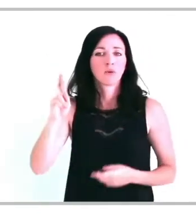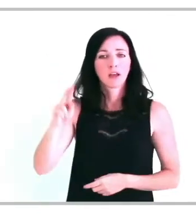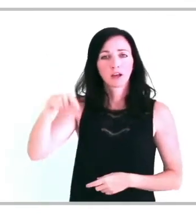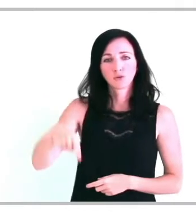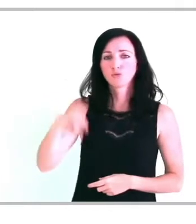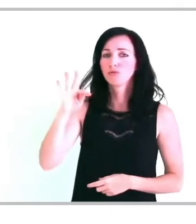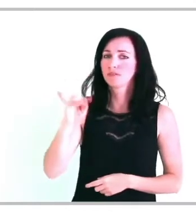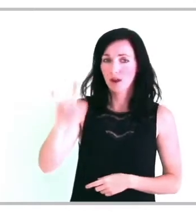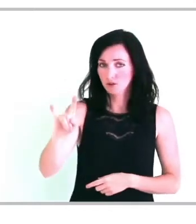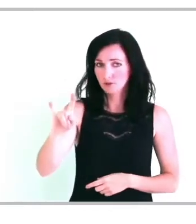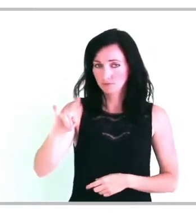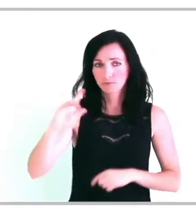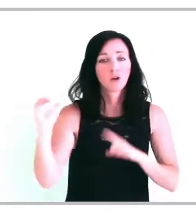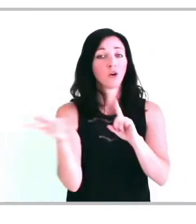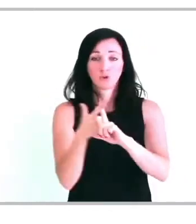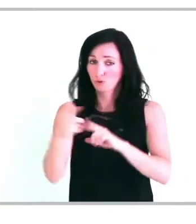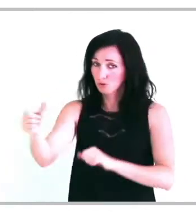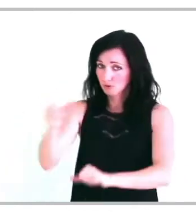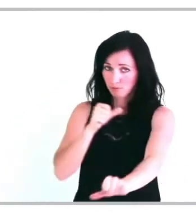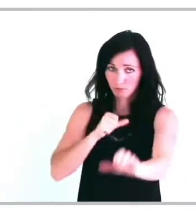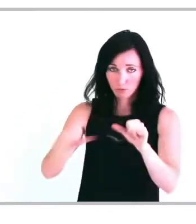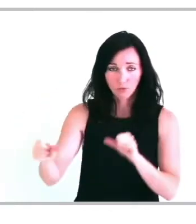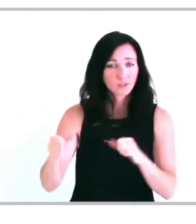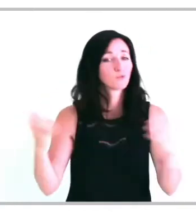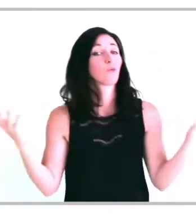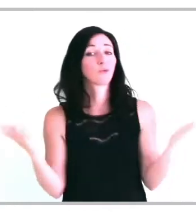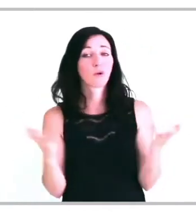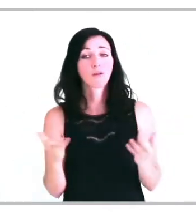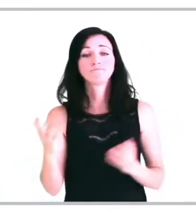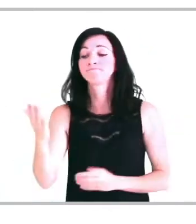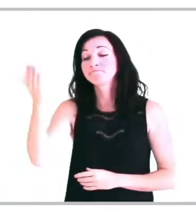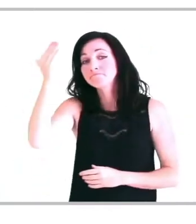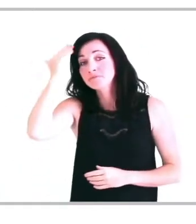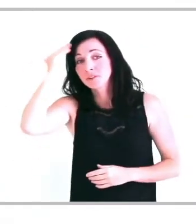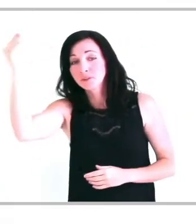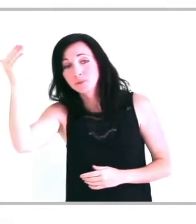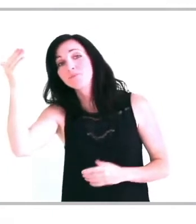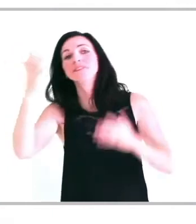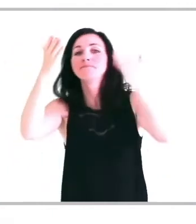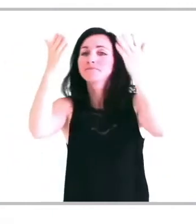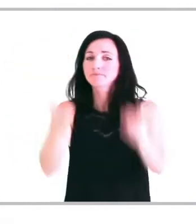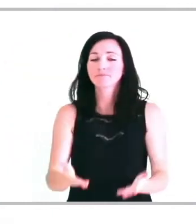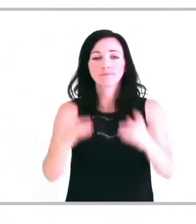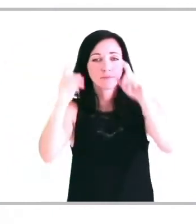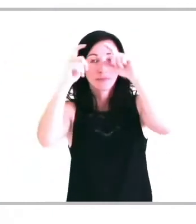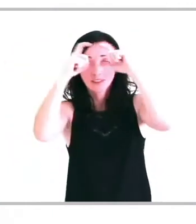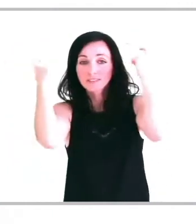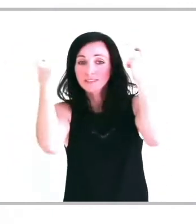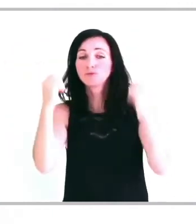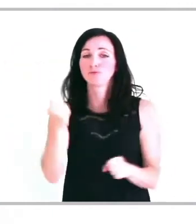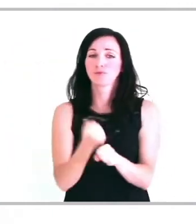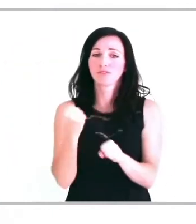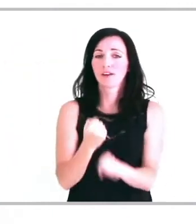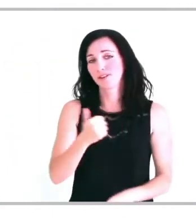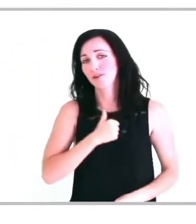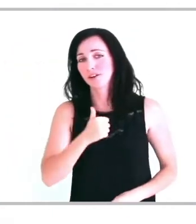handicap valide comme par exemple la RQTH. Et deuxième élément, vous ne ferez bénéficier de